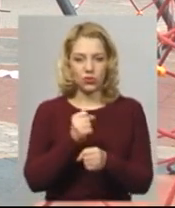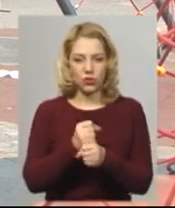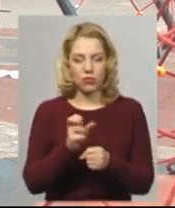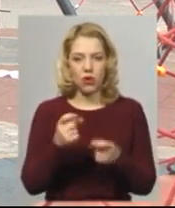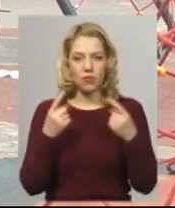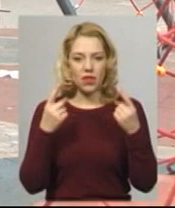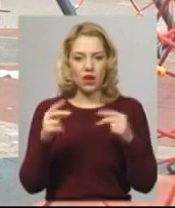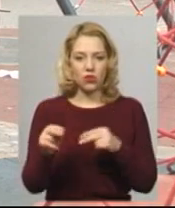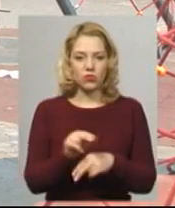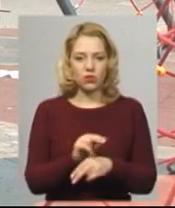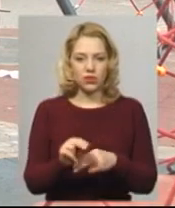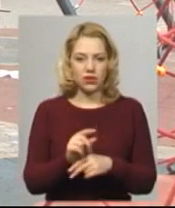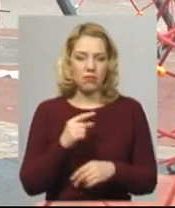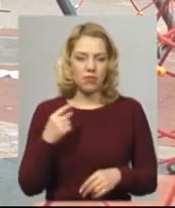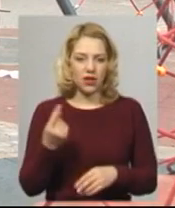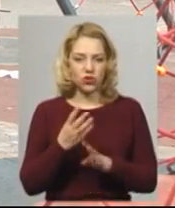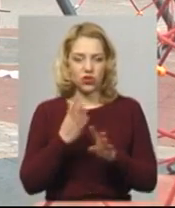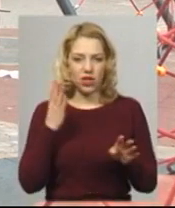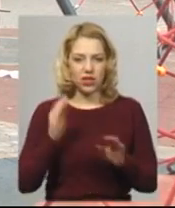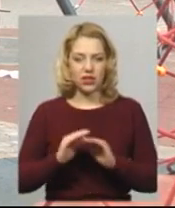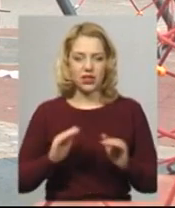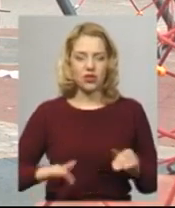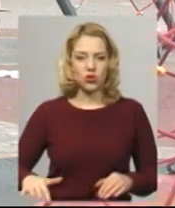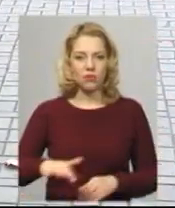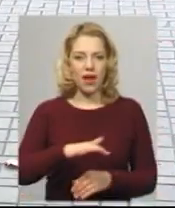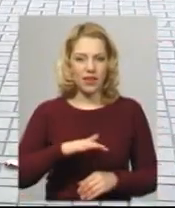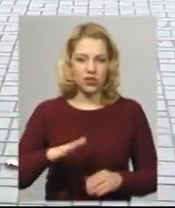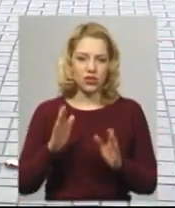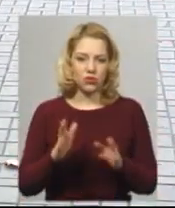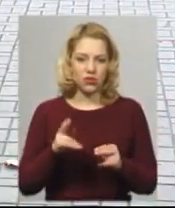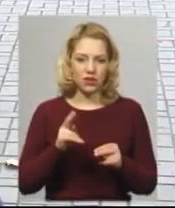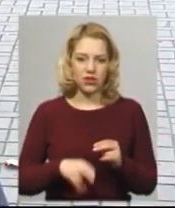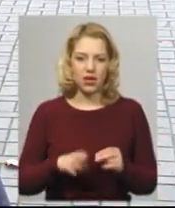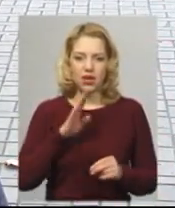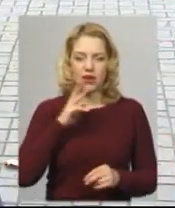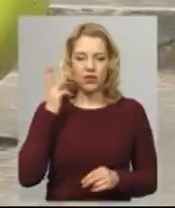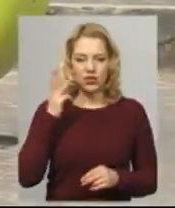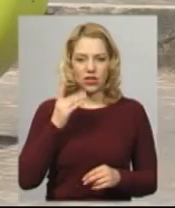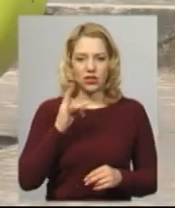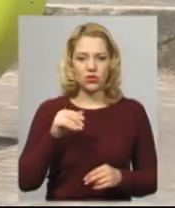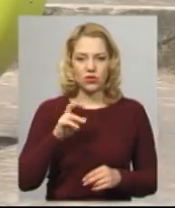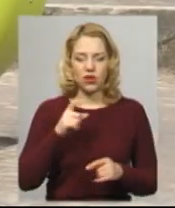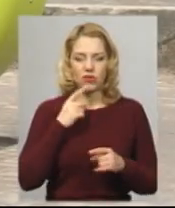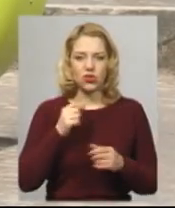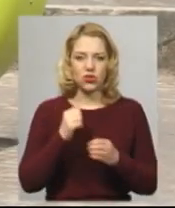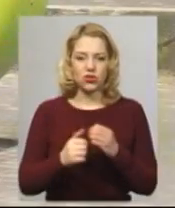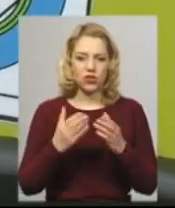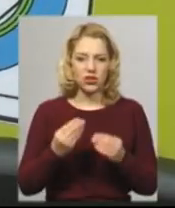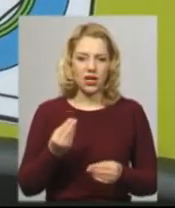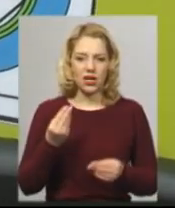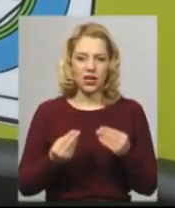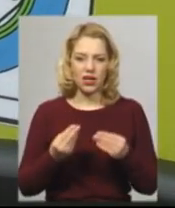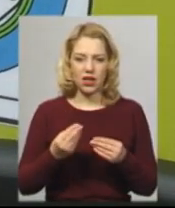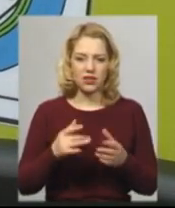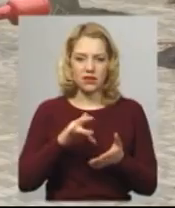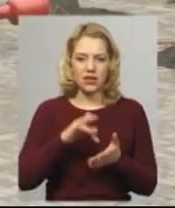капітальному ремонту першої черги дитячого майданчика будуть завершені. Хмельничанка Тетяна Руда щодня гуляє з дитиною в центрі міста. Для дітей,